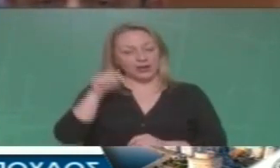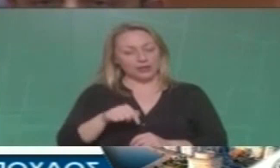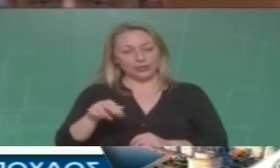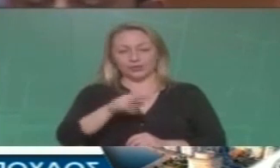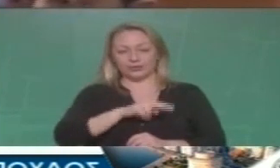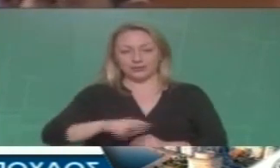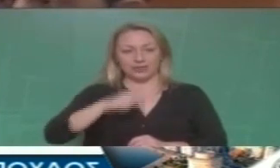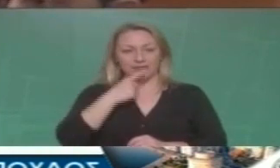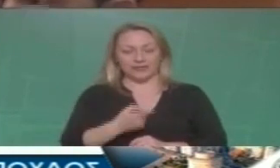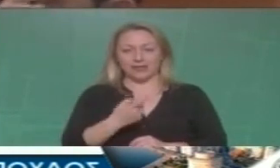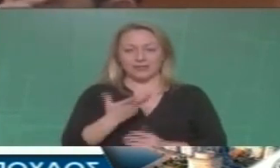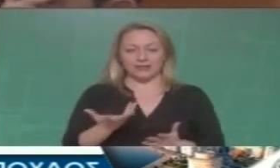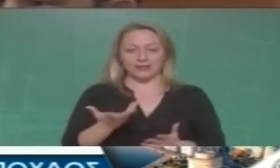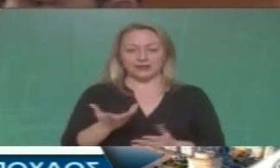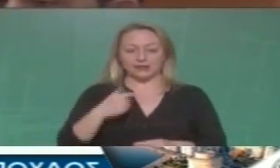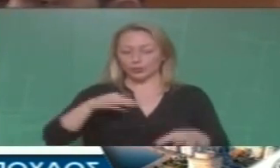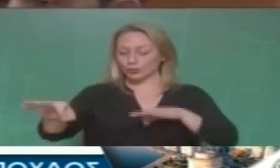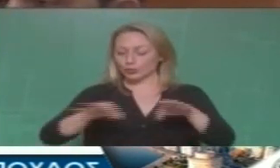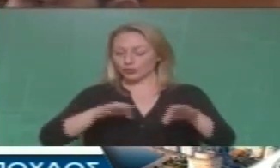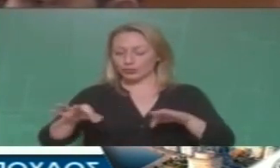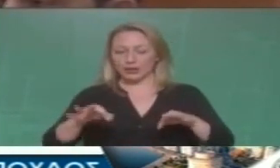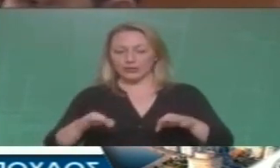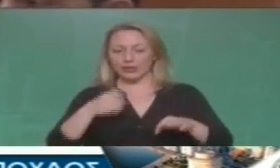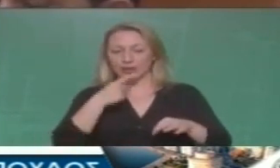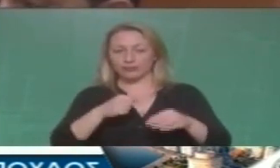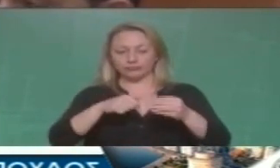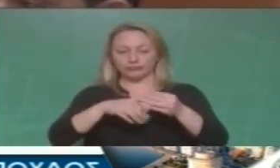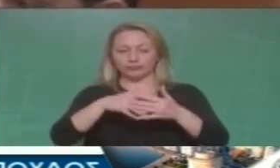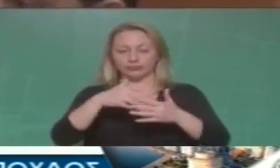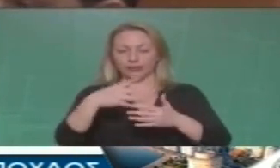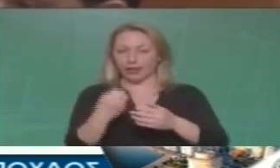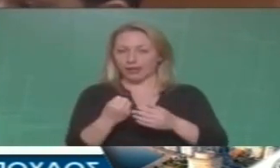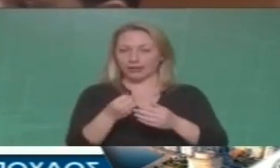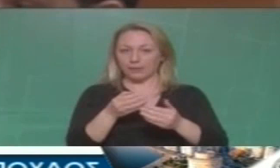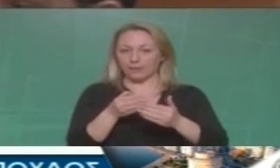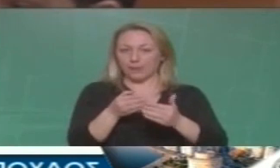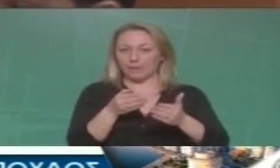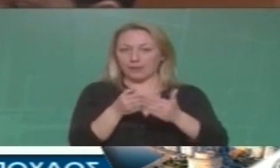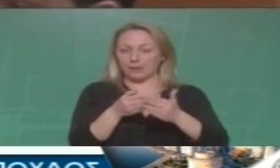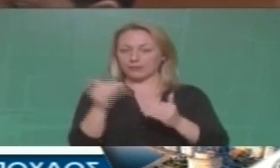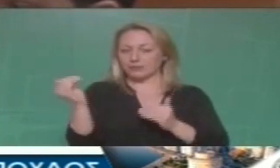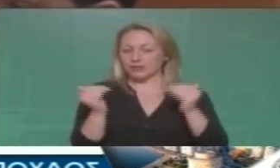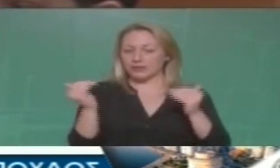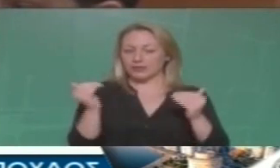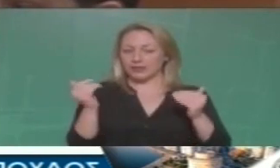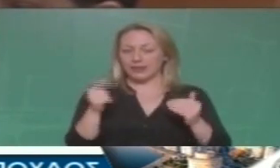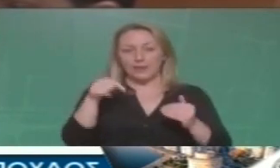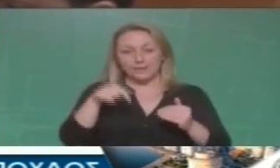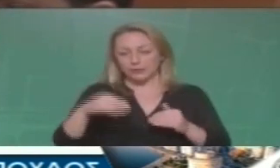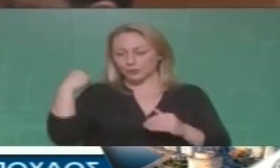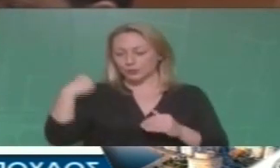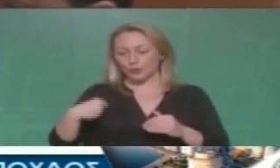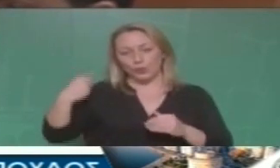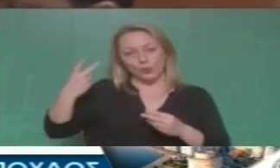η επιχειρηματολογία του σχεδίου σκοντάφτει ακόμη και σε μεγάλες επιφυλάξεις τις ίδιες υπηρεσίες του Δήμου